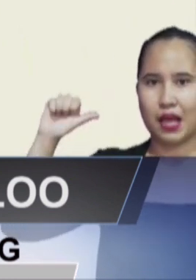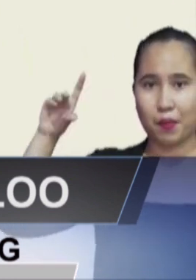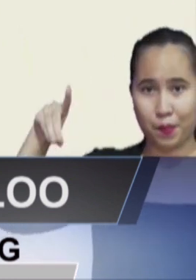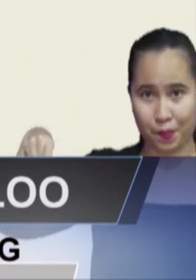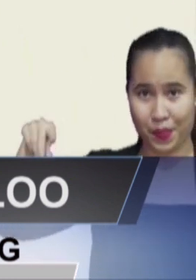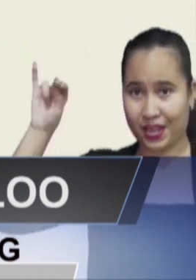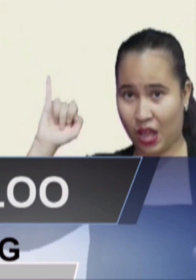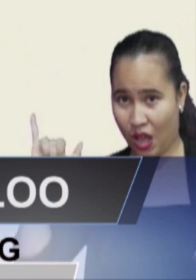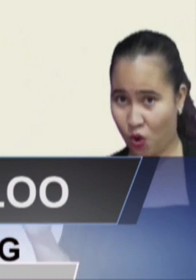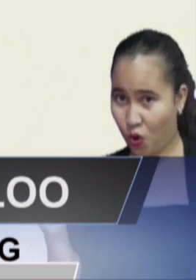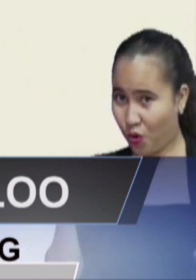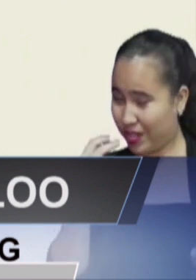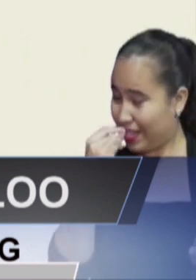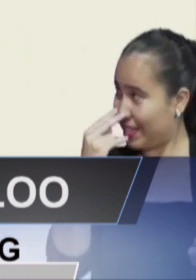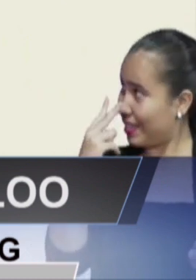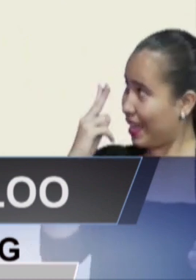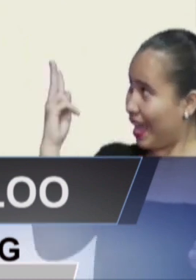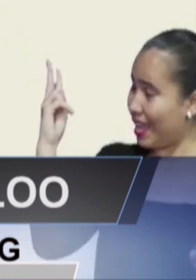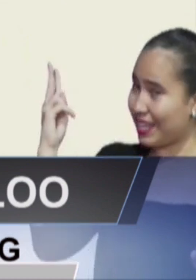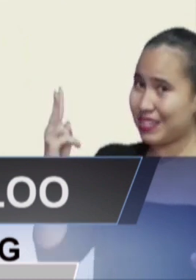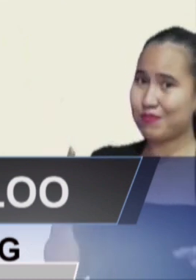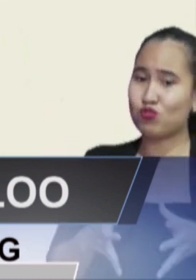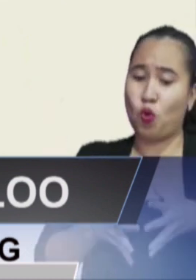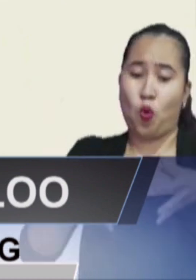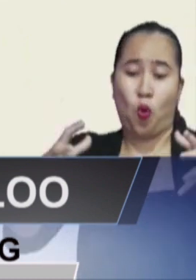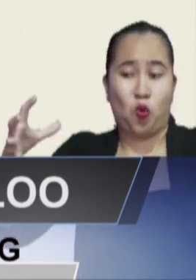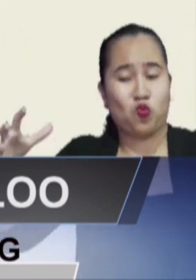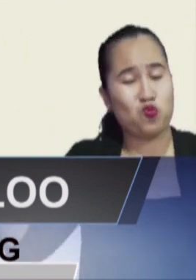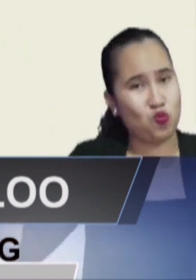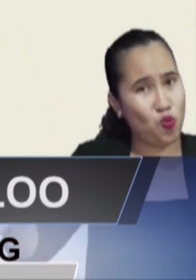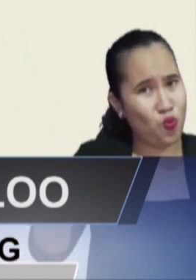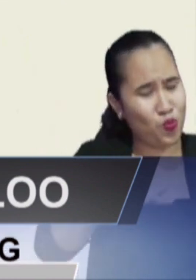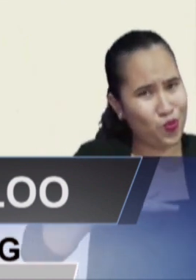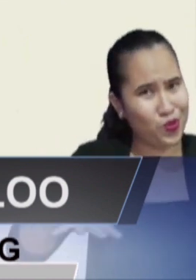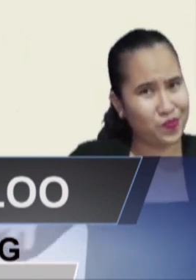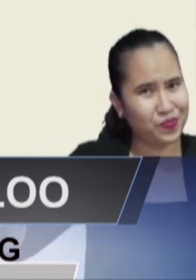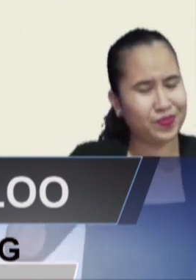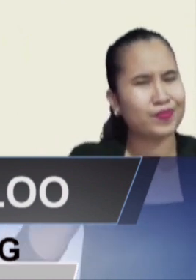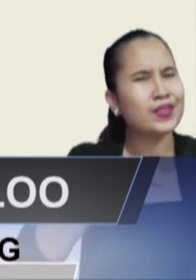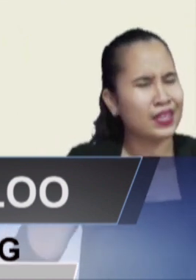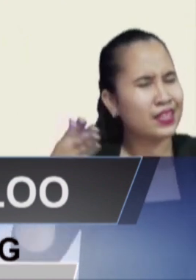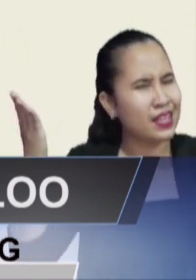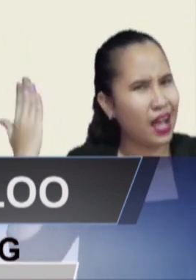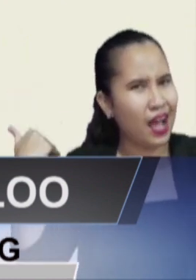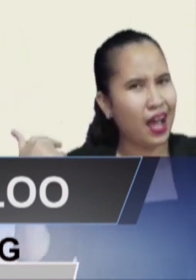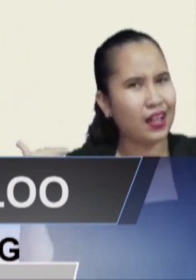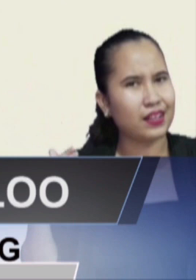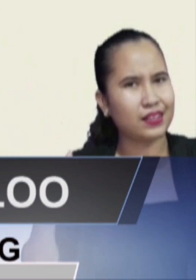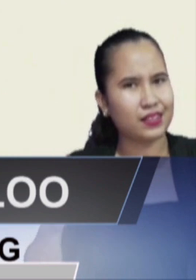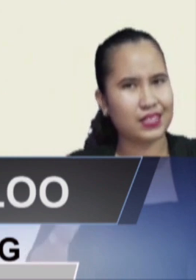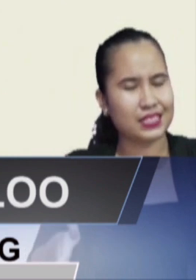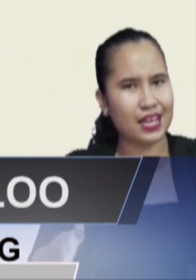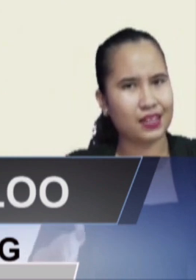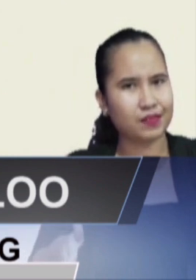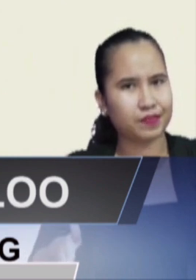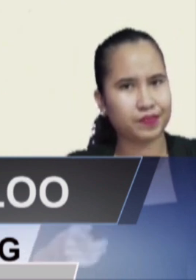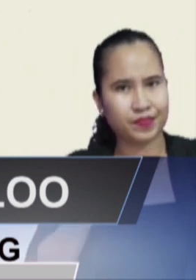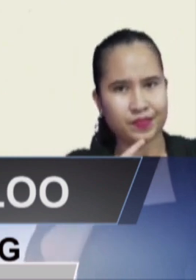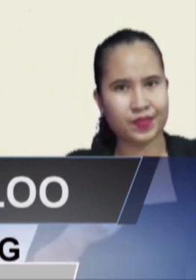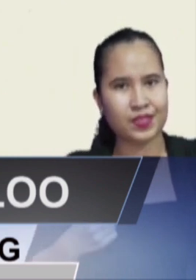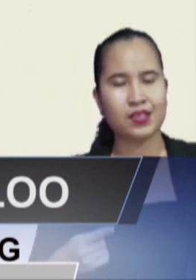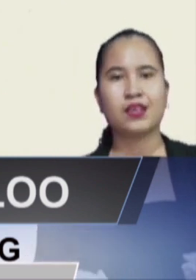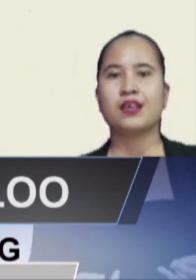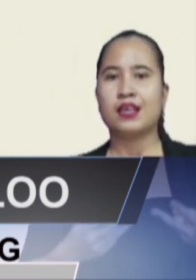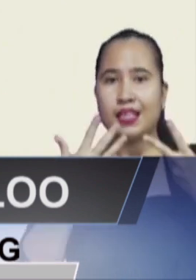is Tapanahoni een heel groot resort. Daar hebben we, heb ik eerder al gezegd, hebben we 29 swaps